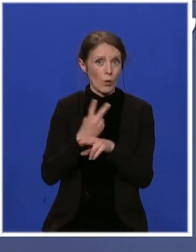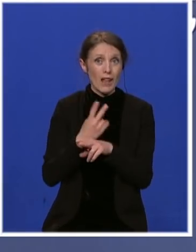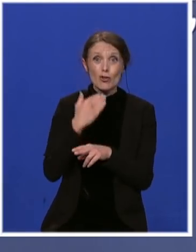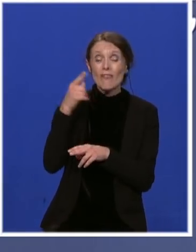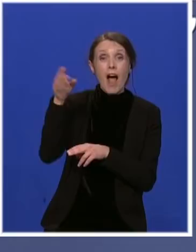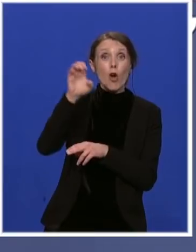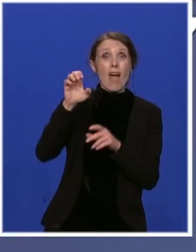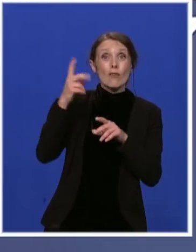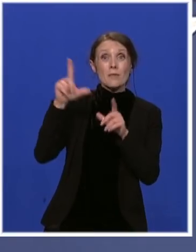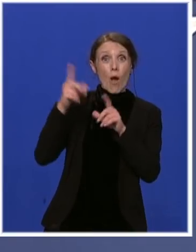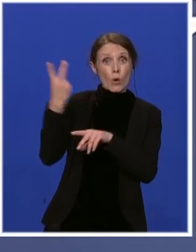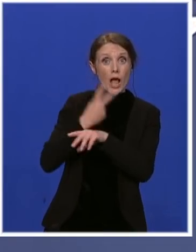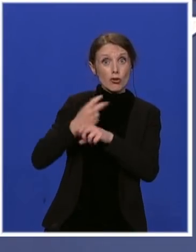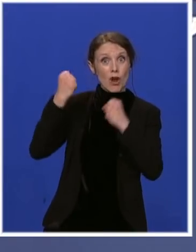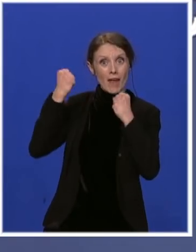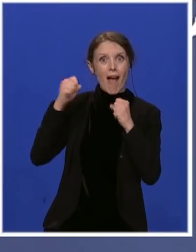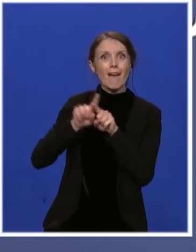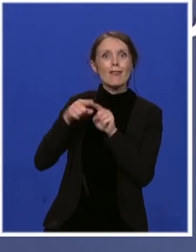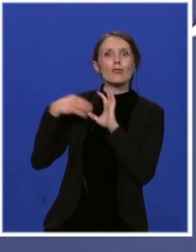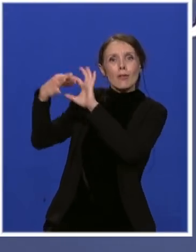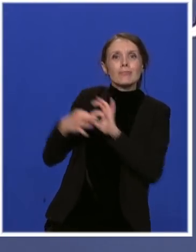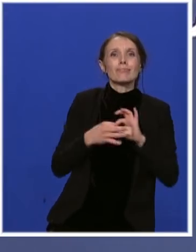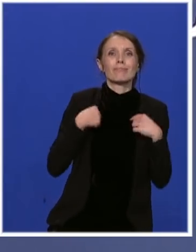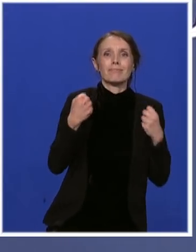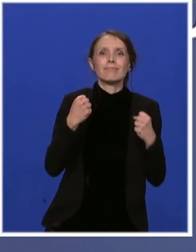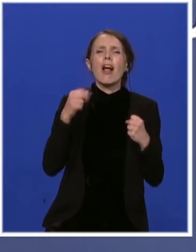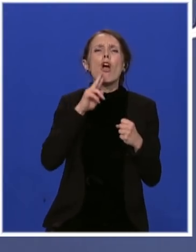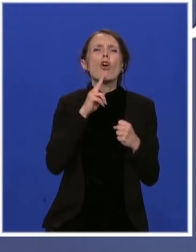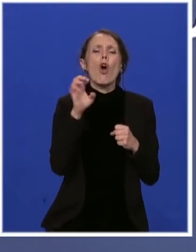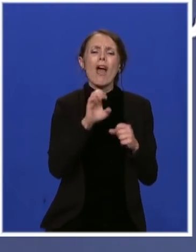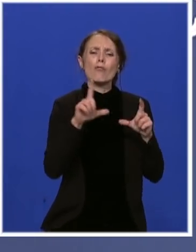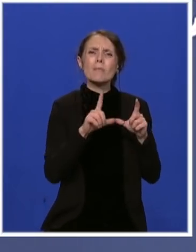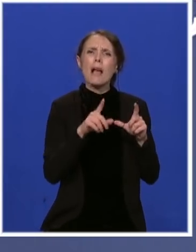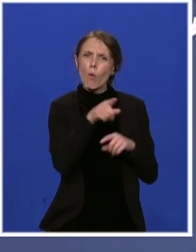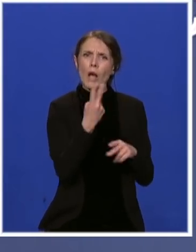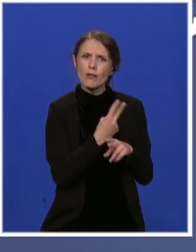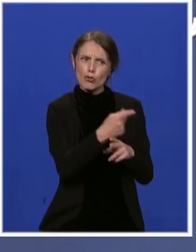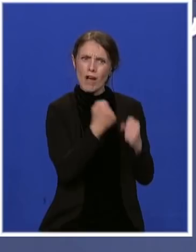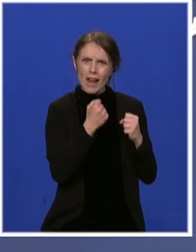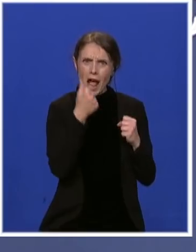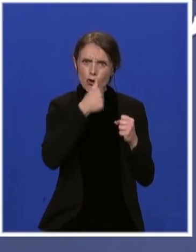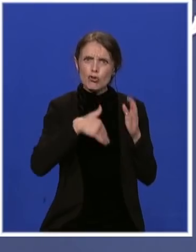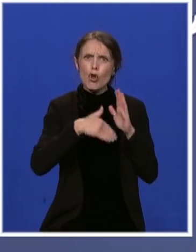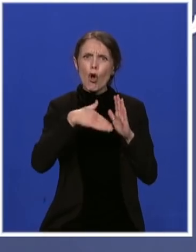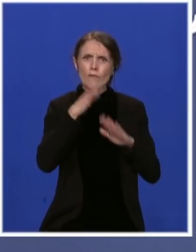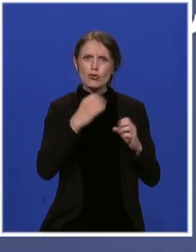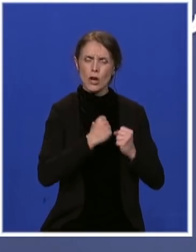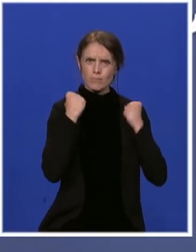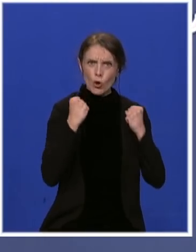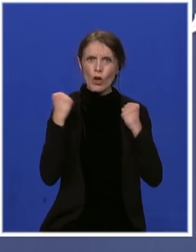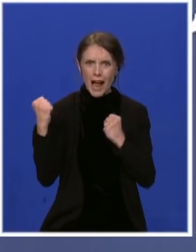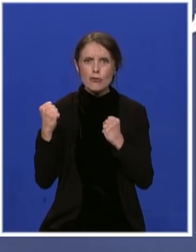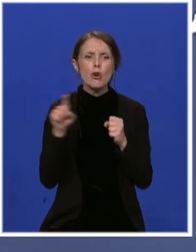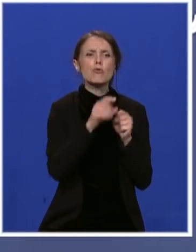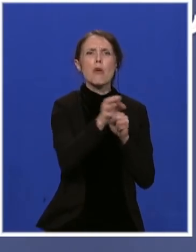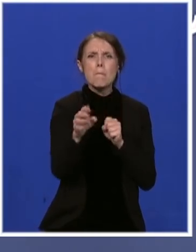jači. Što brže ojačaju najsnažnije zemlje Europske unije ali i one manje snažne toliko ćemo i mi brže da